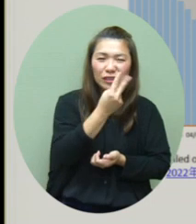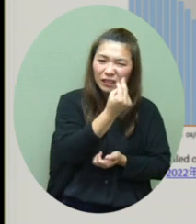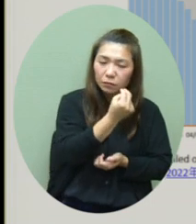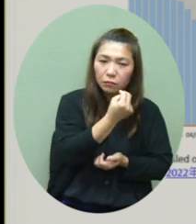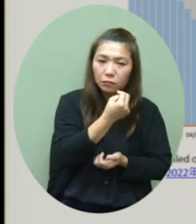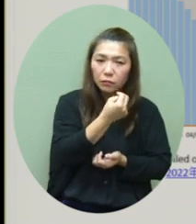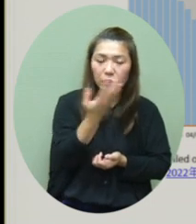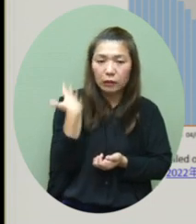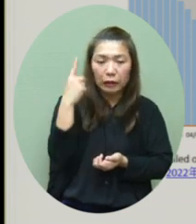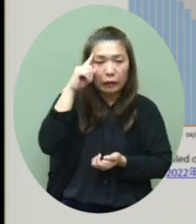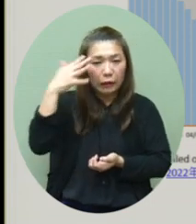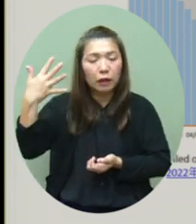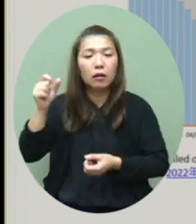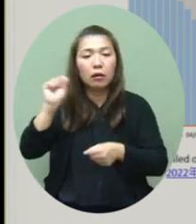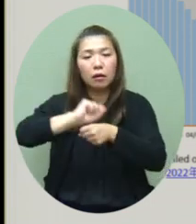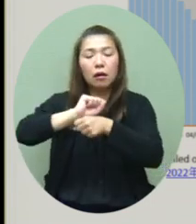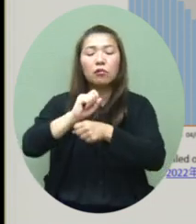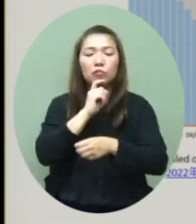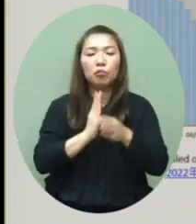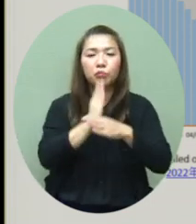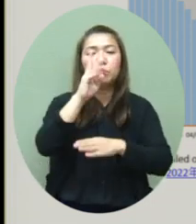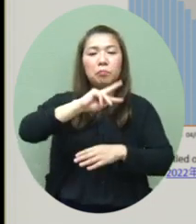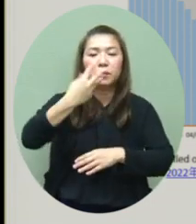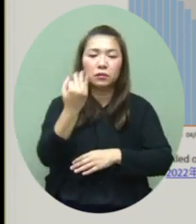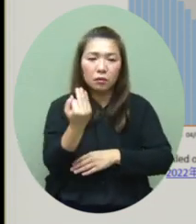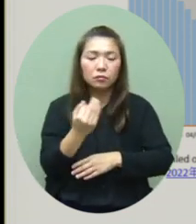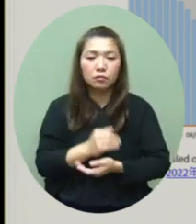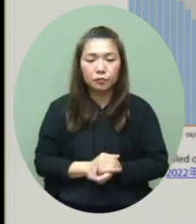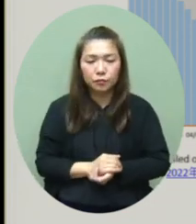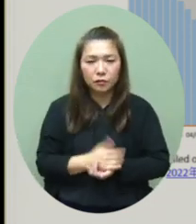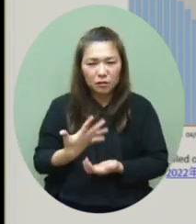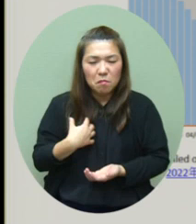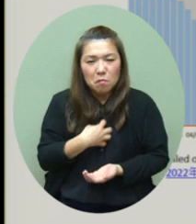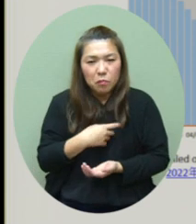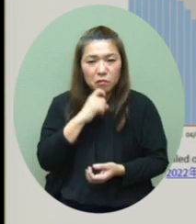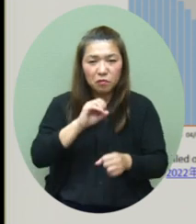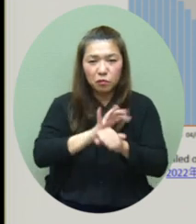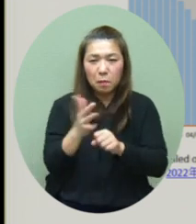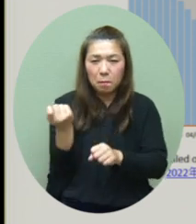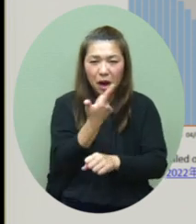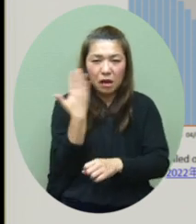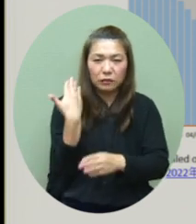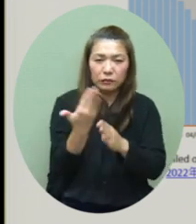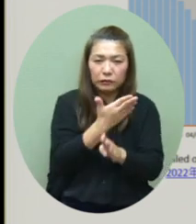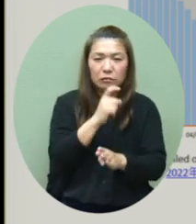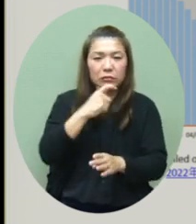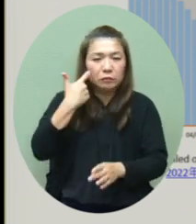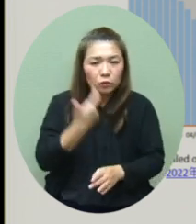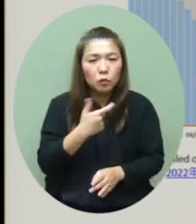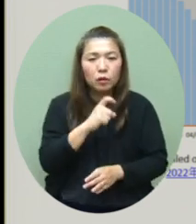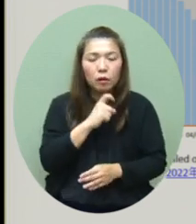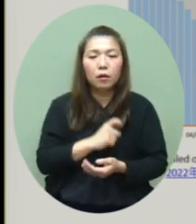个亦都在近几天上升到三十个左右所以我们都担心那个疫情比之前是严重了